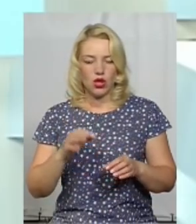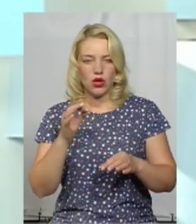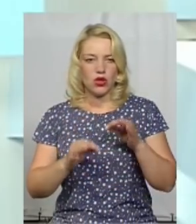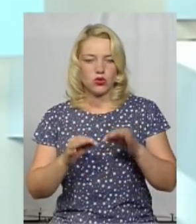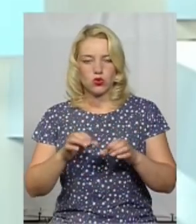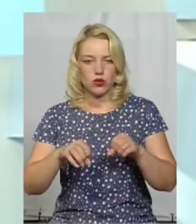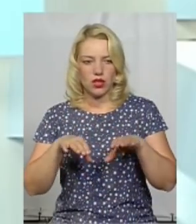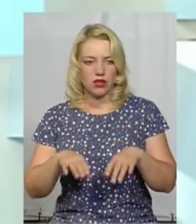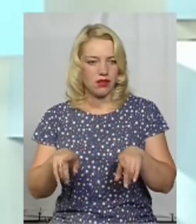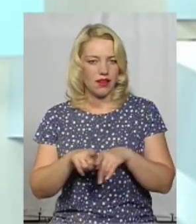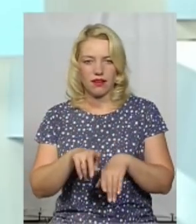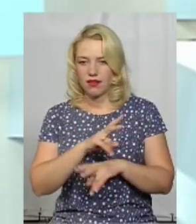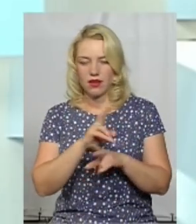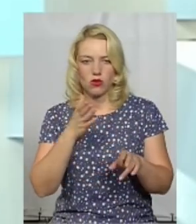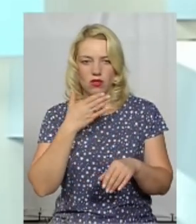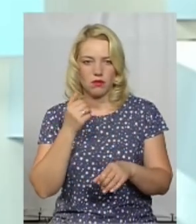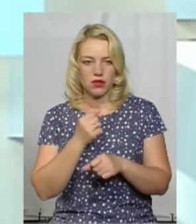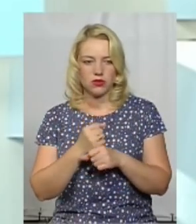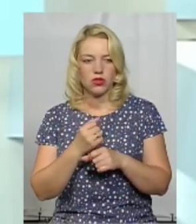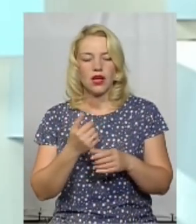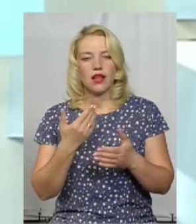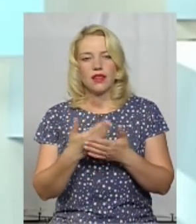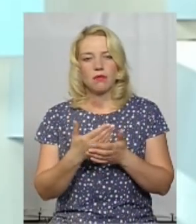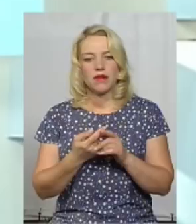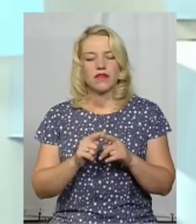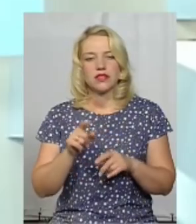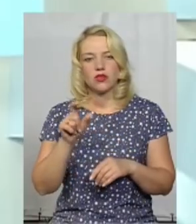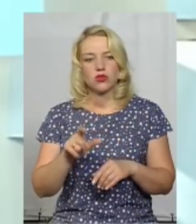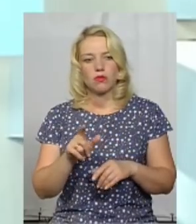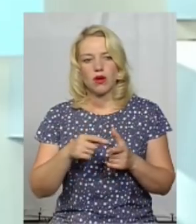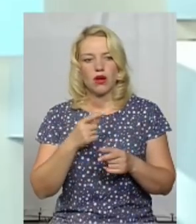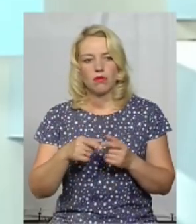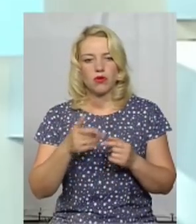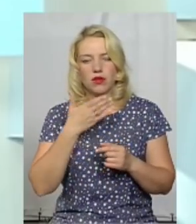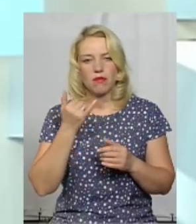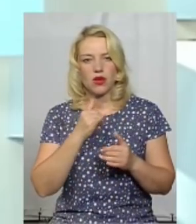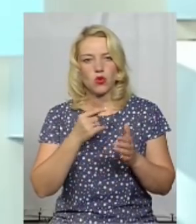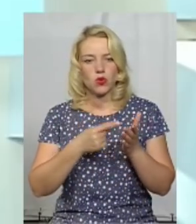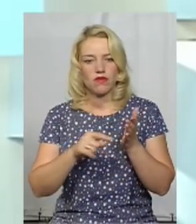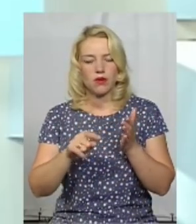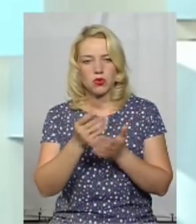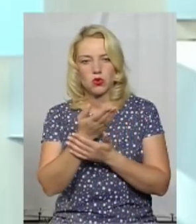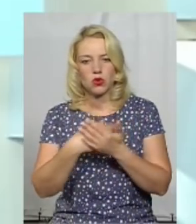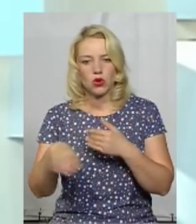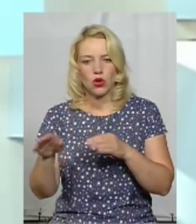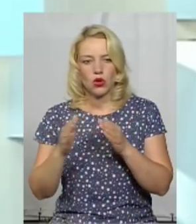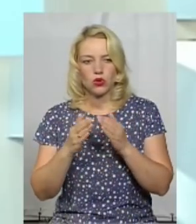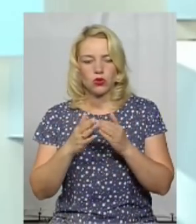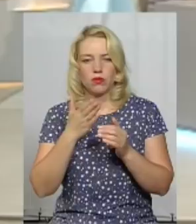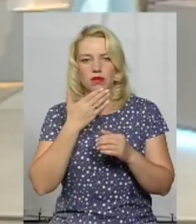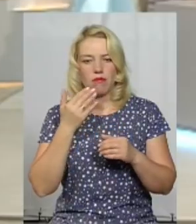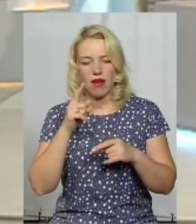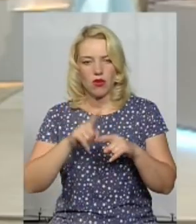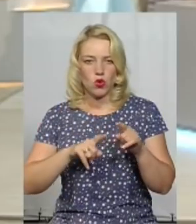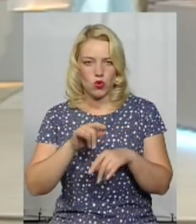то так ніхто не працює. Напевне, що ця особа, аби немає куди виписатися додому, або вона не має близьких і рідних.